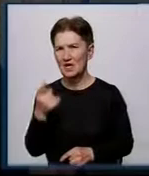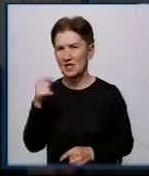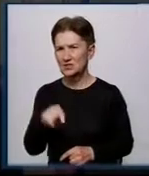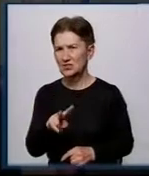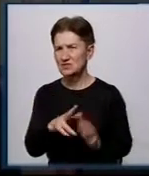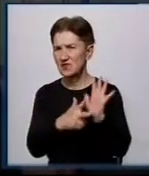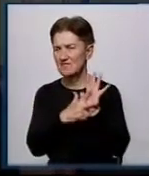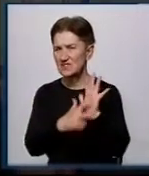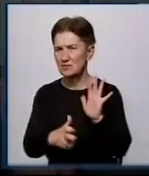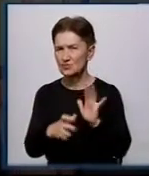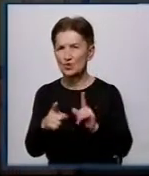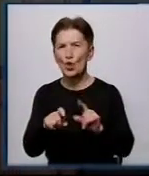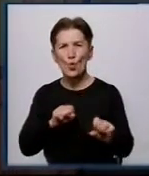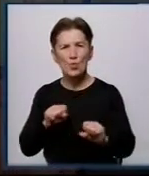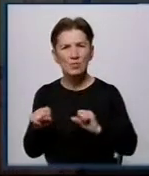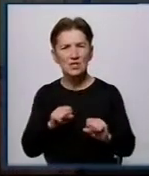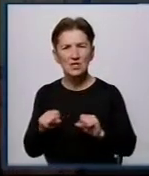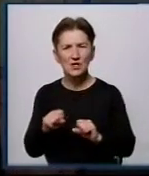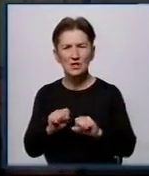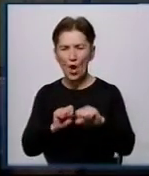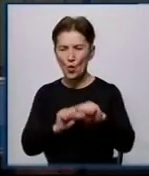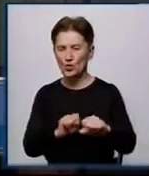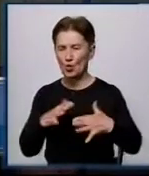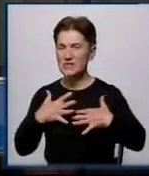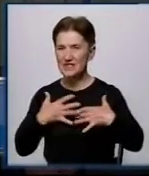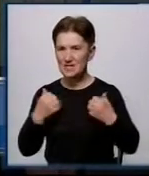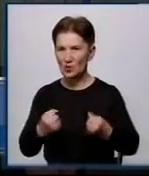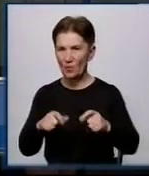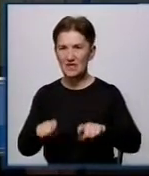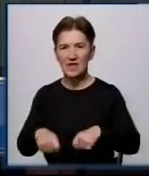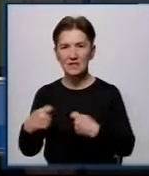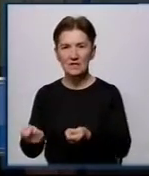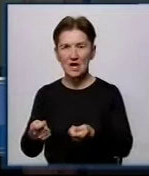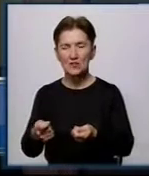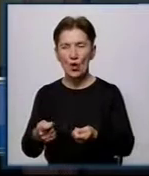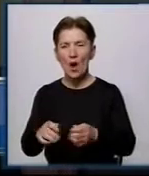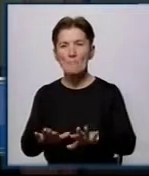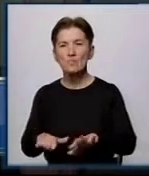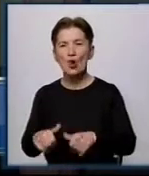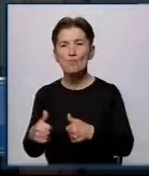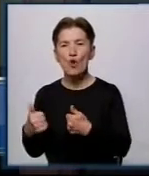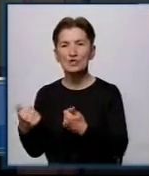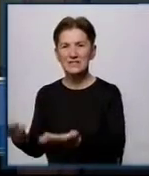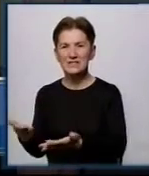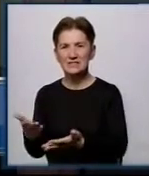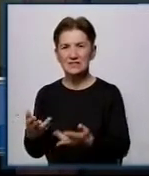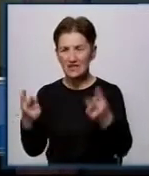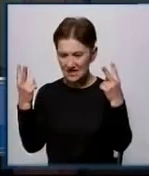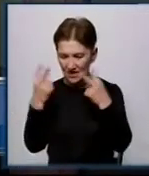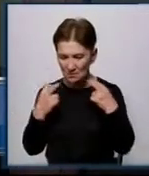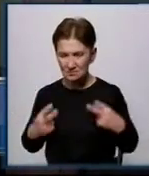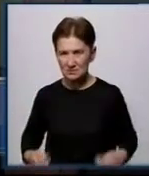управлінням охорони здоров'я надано пропозиції про забезпечення сучасним діагностичним